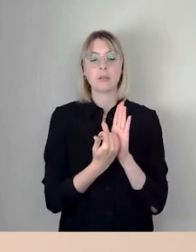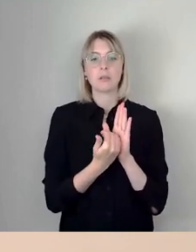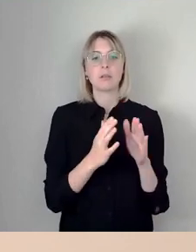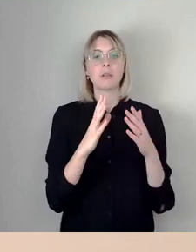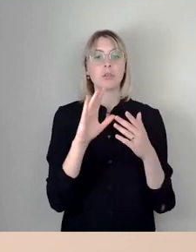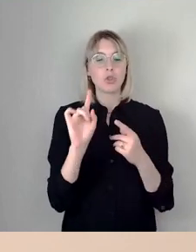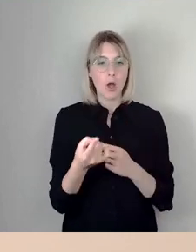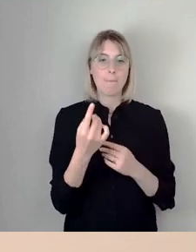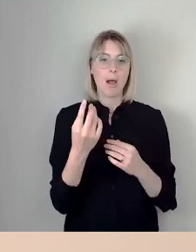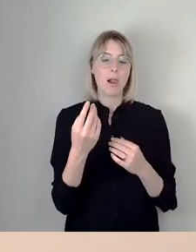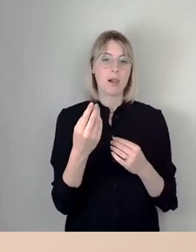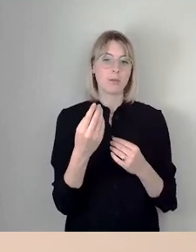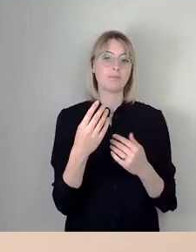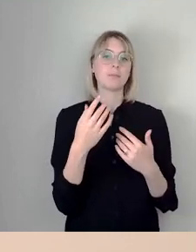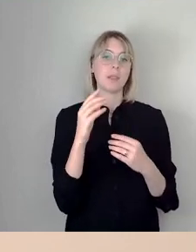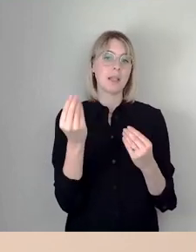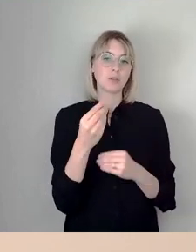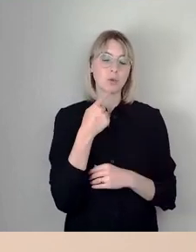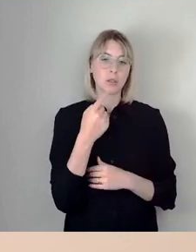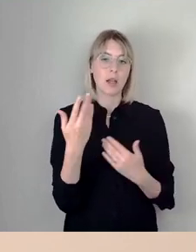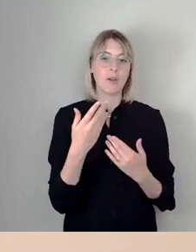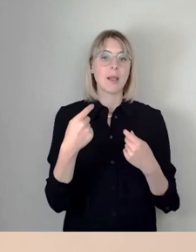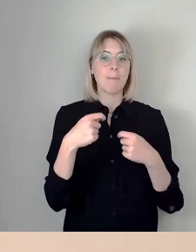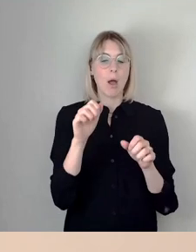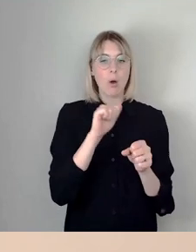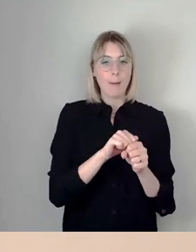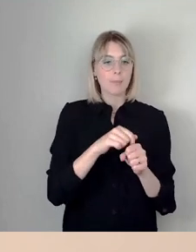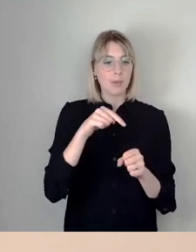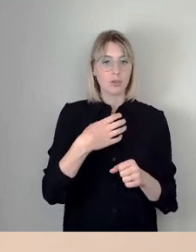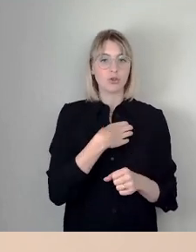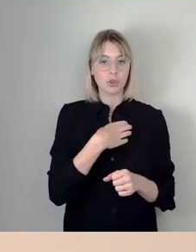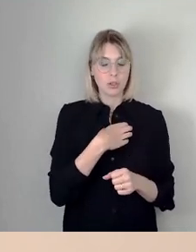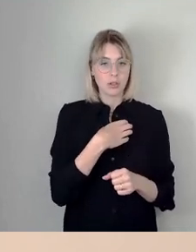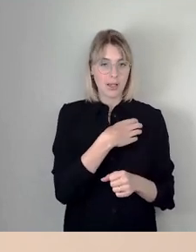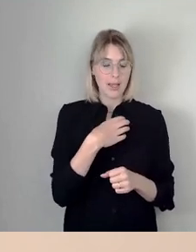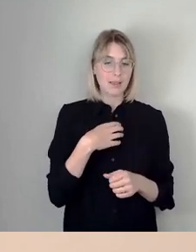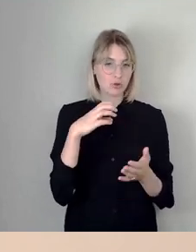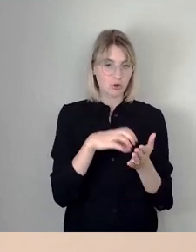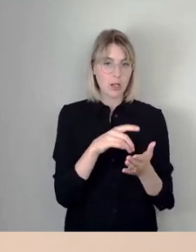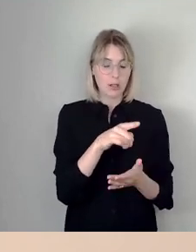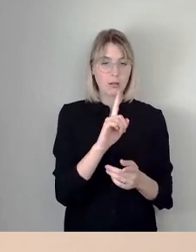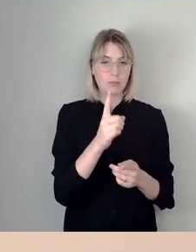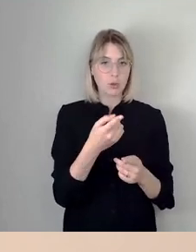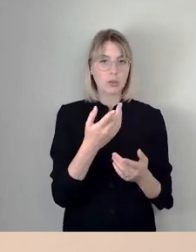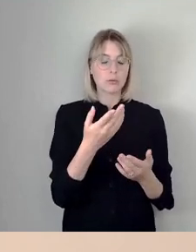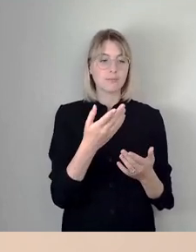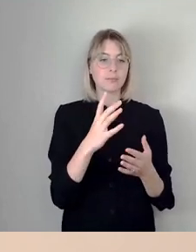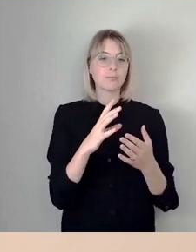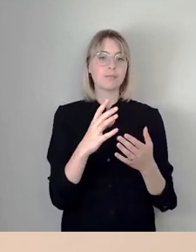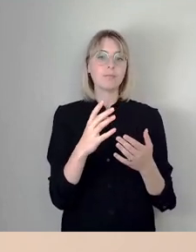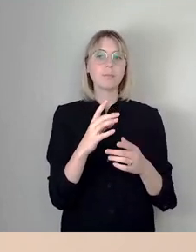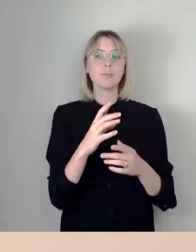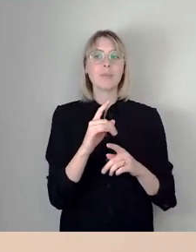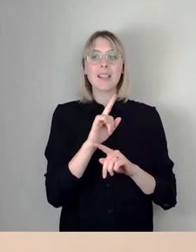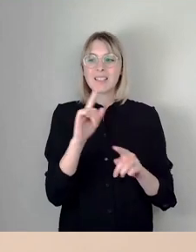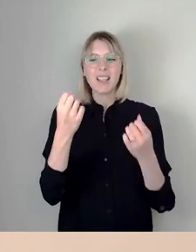sich alle Bauherrenämter in der Stadt sozusagen orientieren sollen. Es geht darum, nicht festzuschreiben,